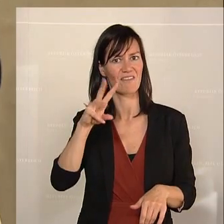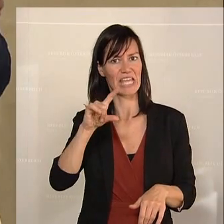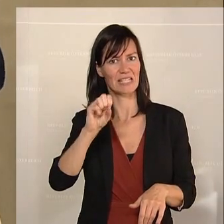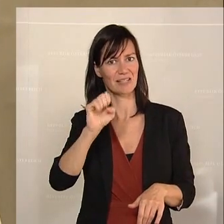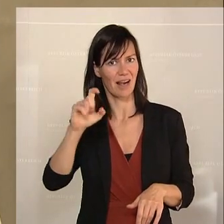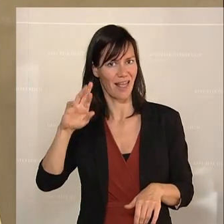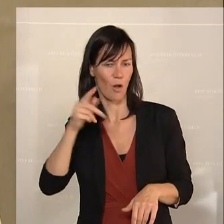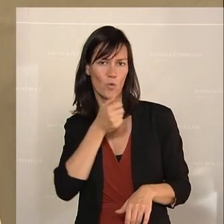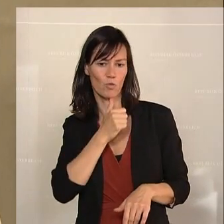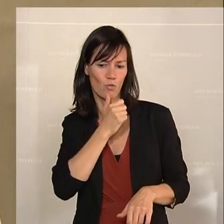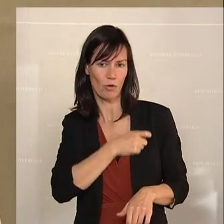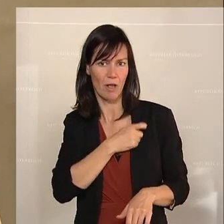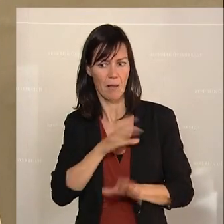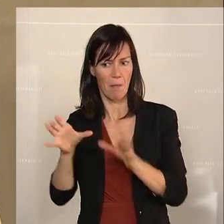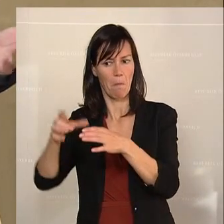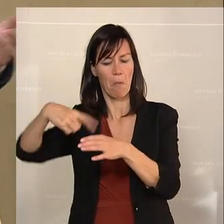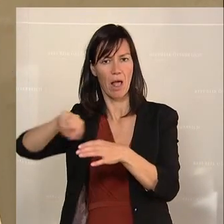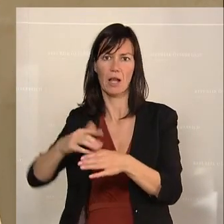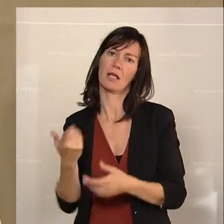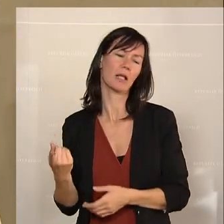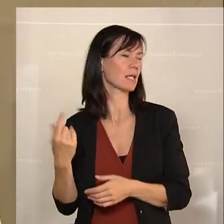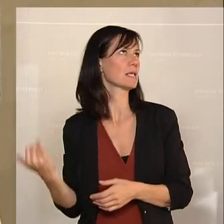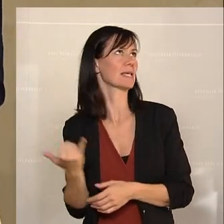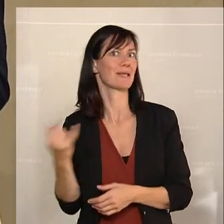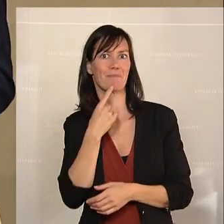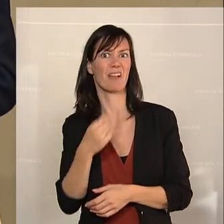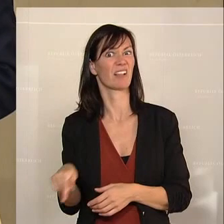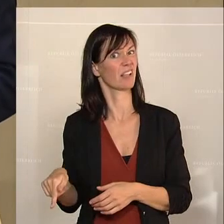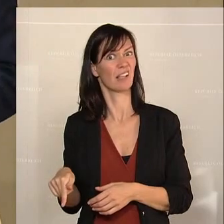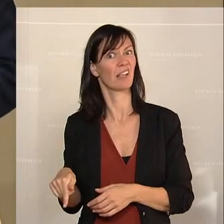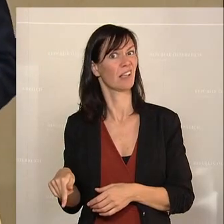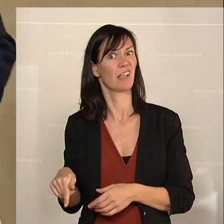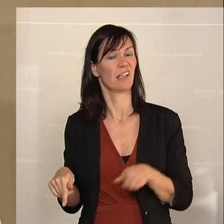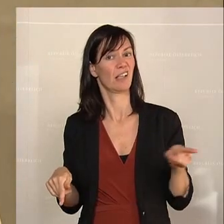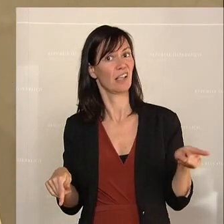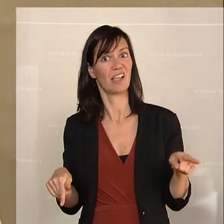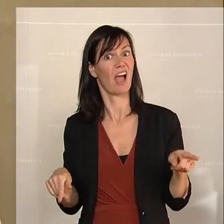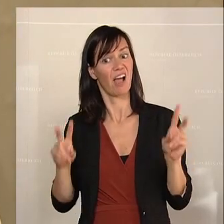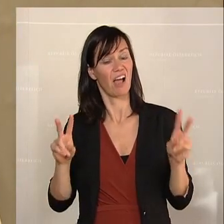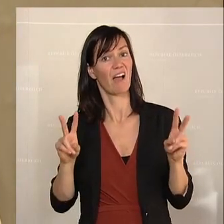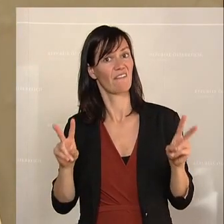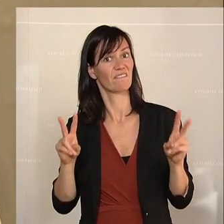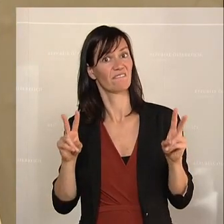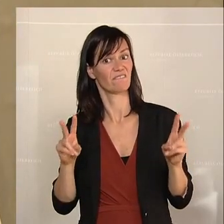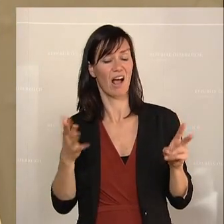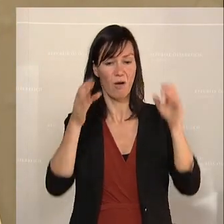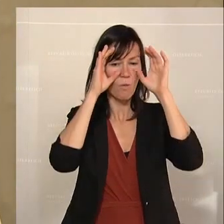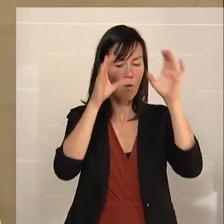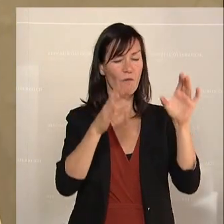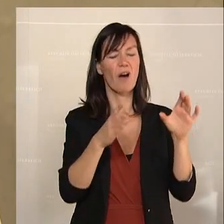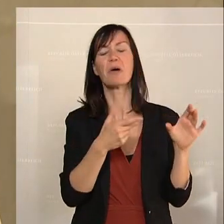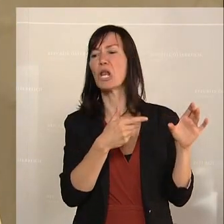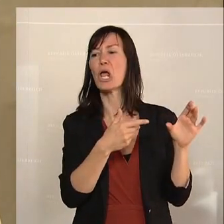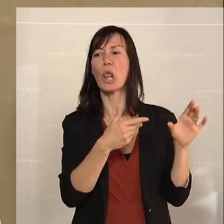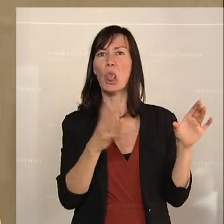mittlerweile schon frei nach dem Spruch, wenn der Schwanz mit dem Hund wedelt, momentan mit der ÖVP machen kann, was sie möchte. Sie sind drauf und dran,